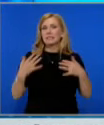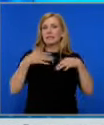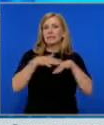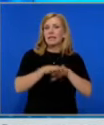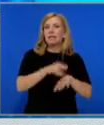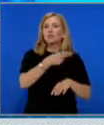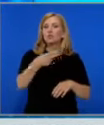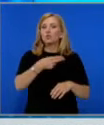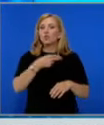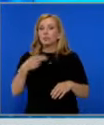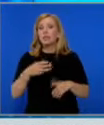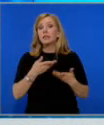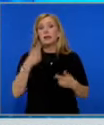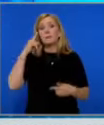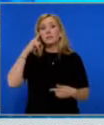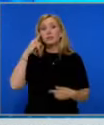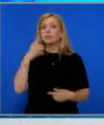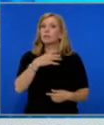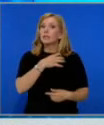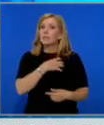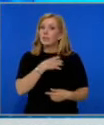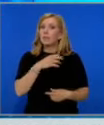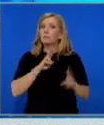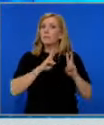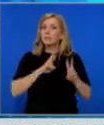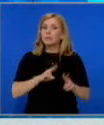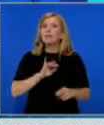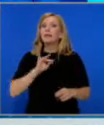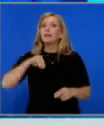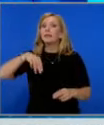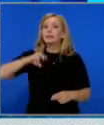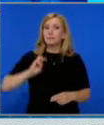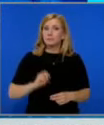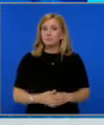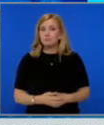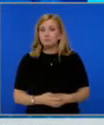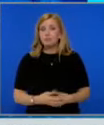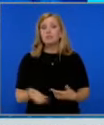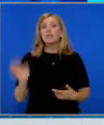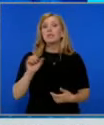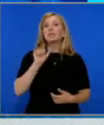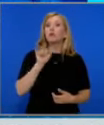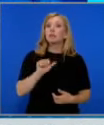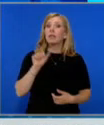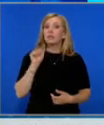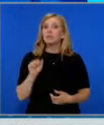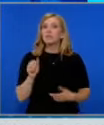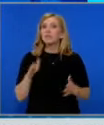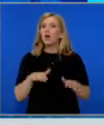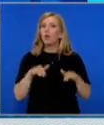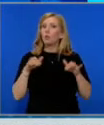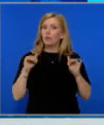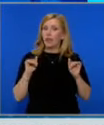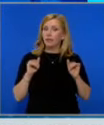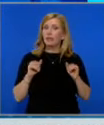ГЕРБ СЕДСЕ, ДПСЕ и ИТАНА. Възраждане също се обявиха против. След като Атанас Атанасов се оттегли от позицията